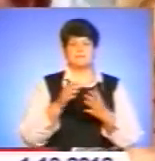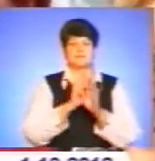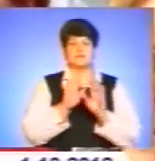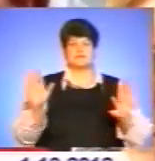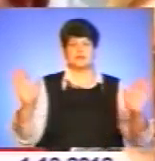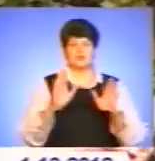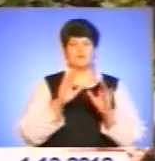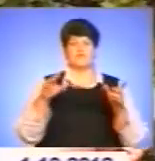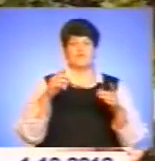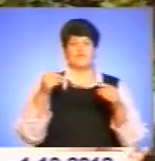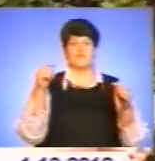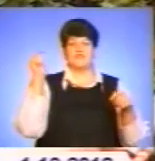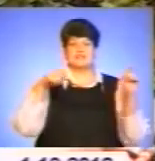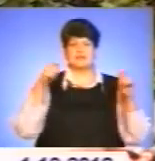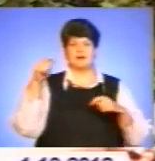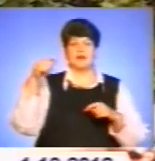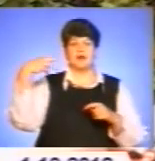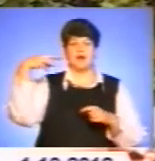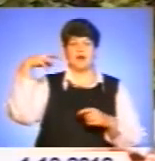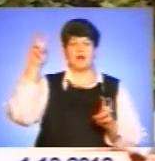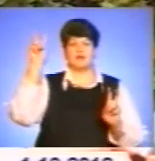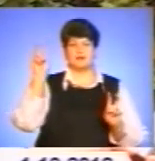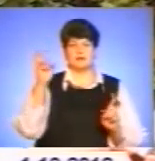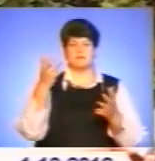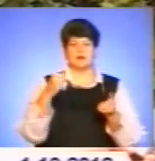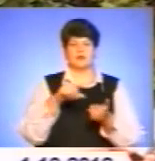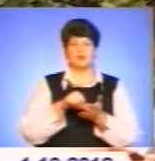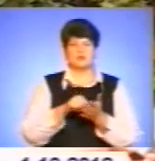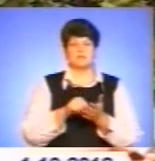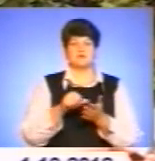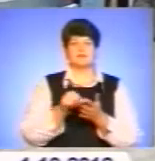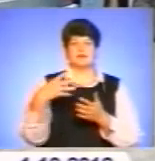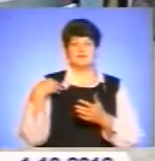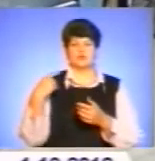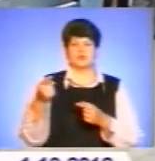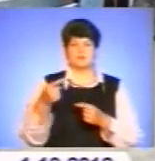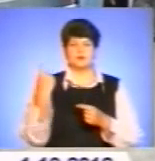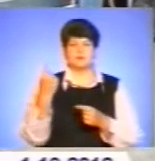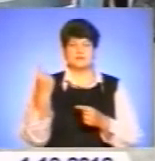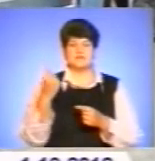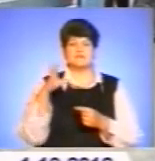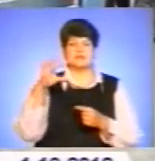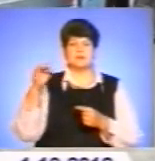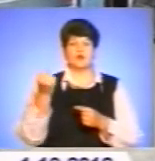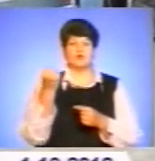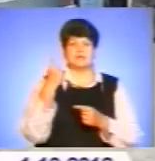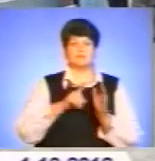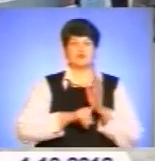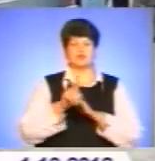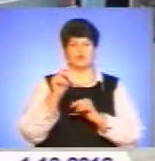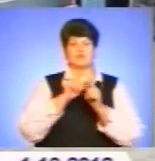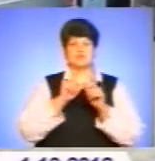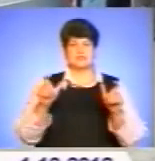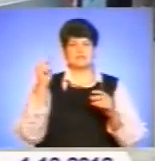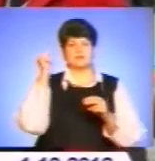«Калина», у якому з України брали участь представники Львівської і Тернопільської областей. У Сербії 11 початкових шкіл з вивченням